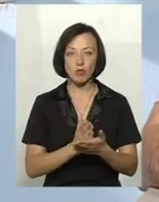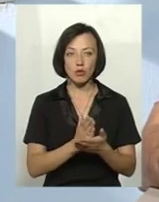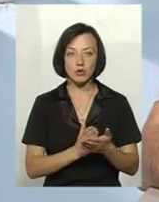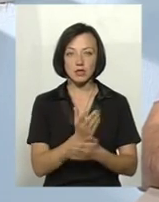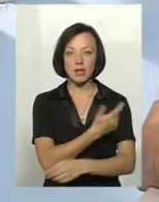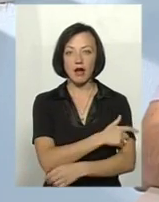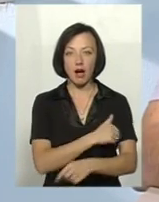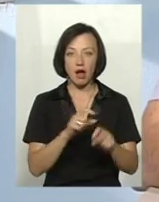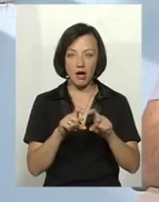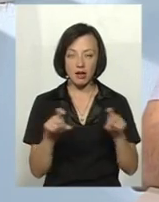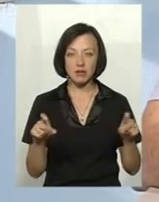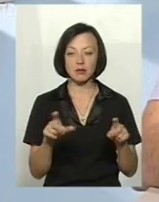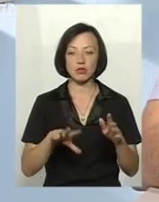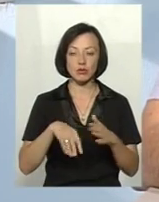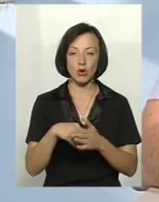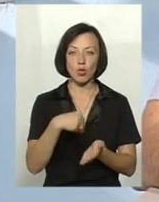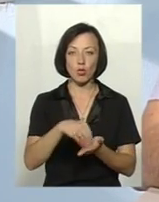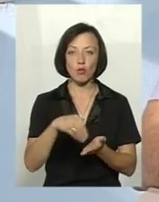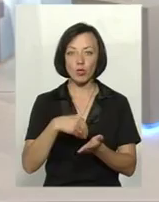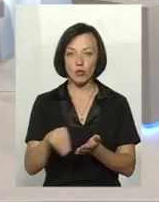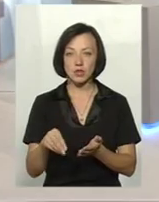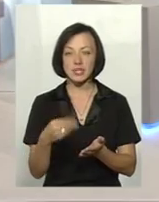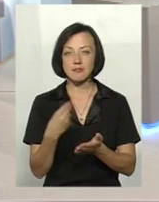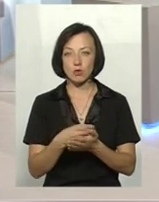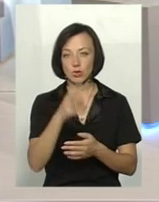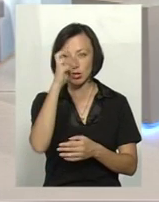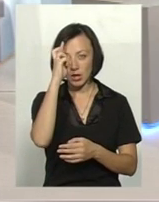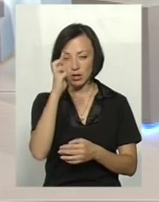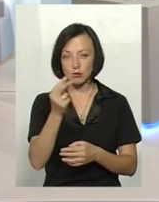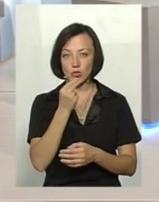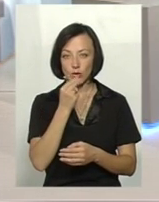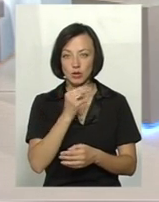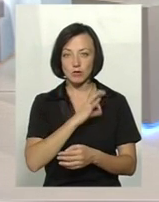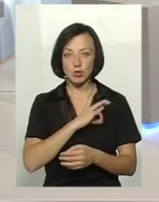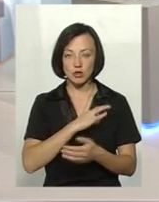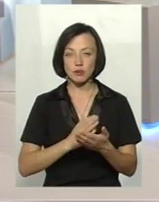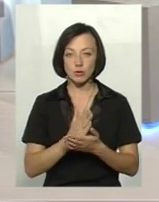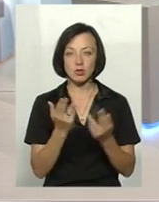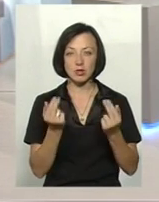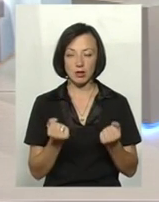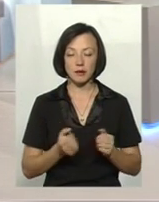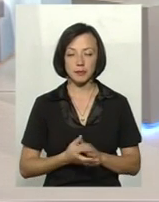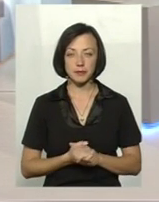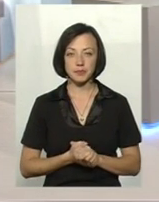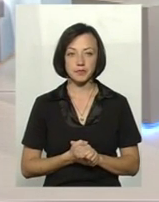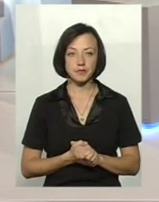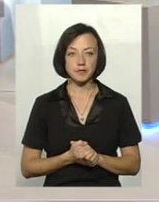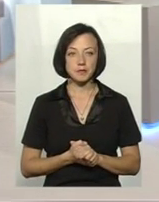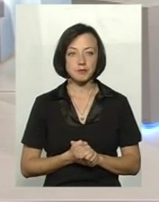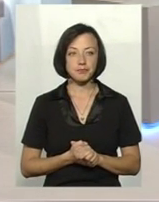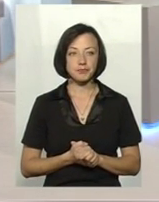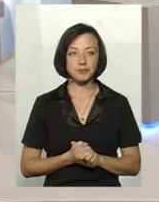лікарні, і за рахунок цих коштів купуються засоби. Тобто вже з фонду Держпродспоживслужби? Так, так, з фонду Держпродспоживслужби.